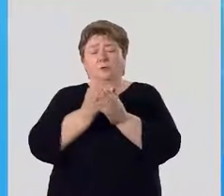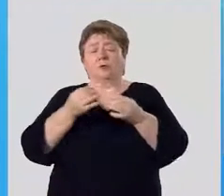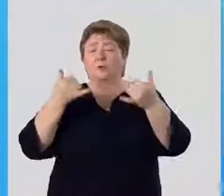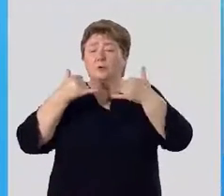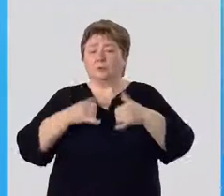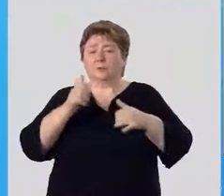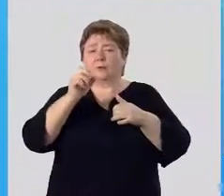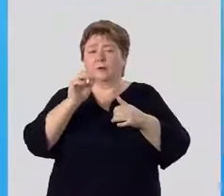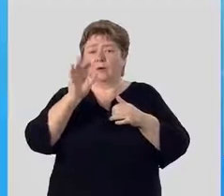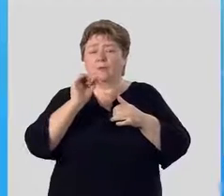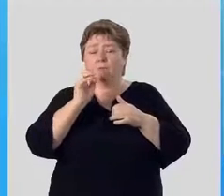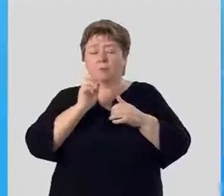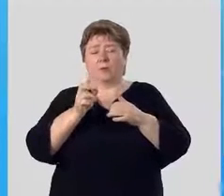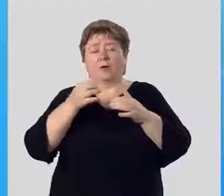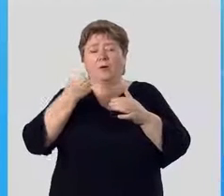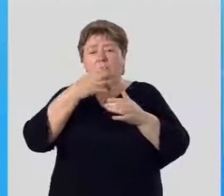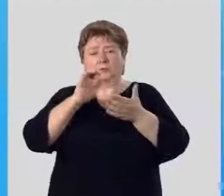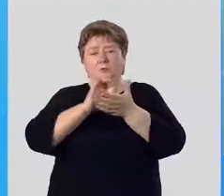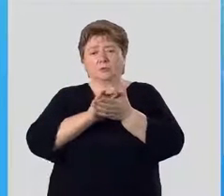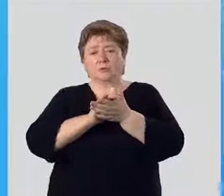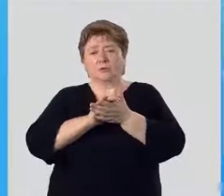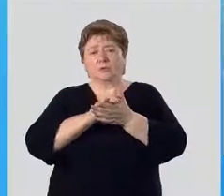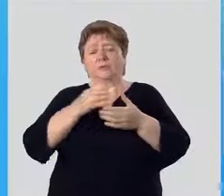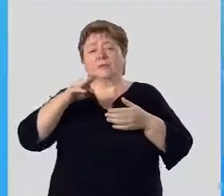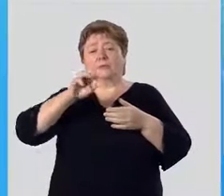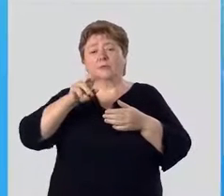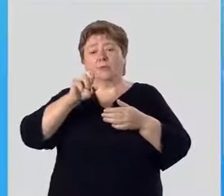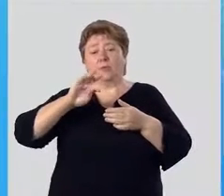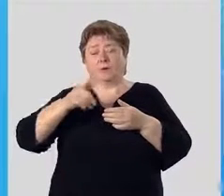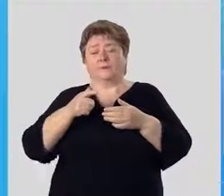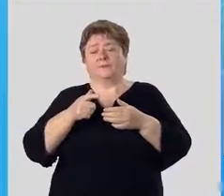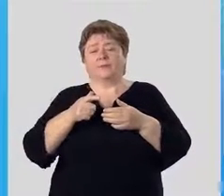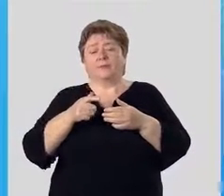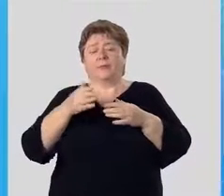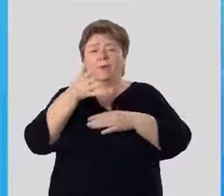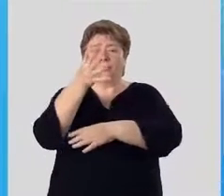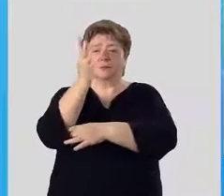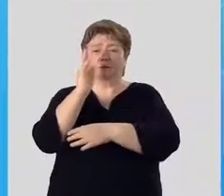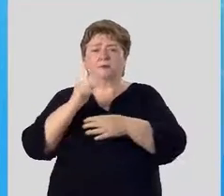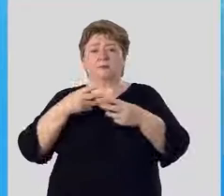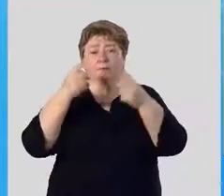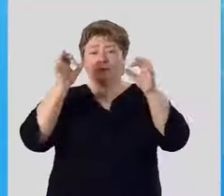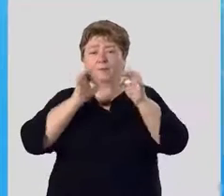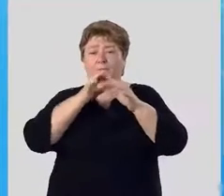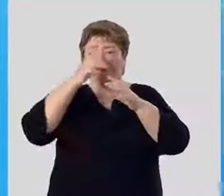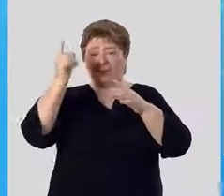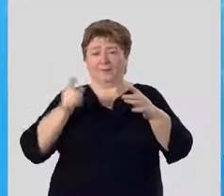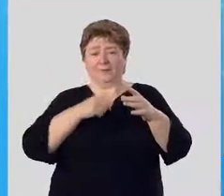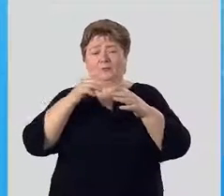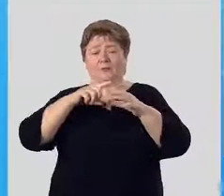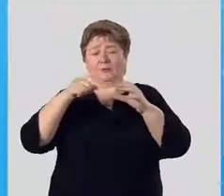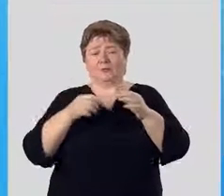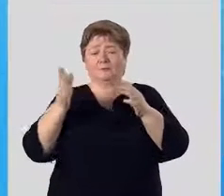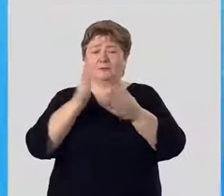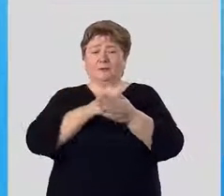причудливые бообабы, так и хорошо знакомые нам тополя. Деревья по виду листьев делятся